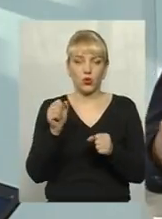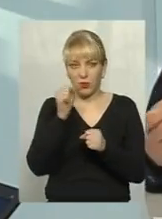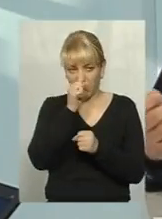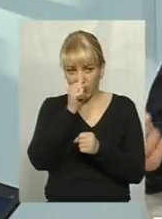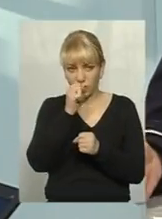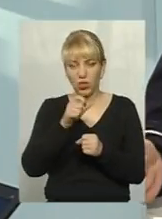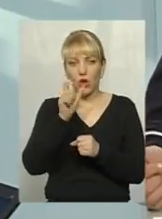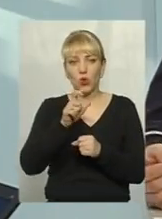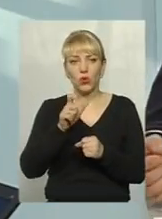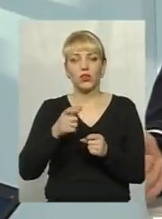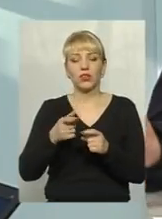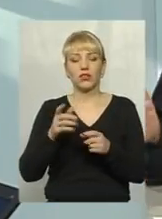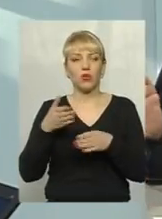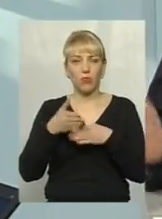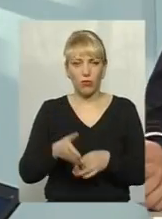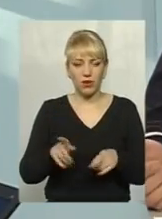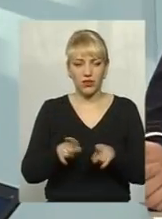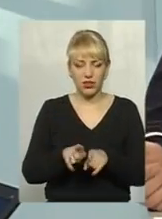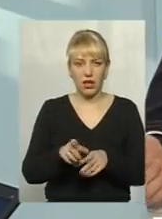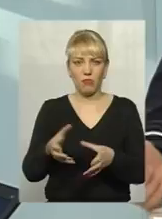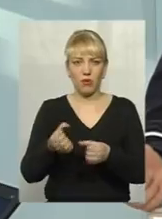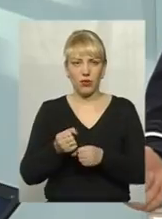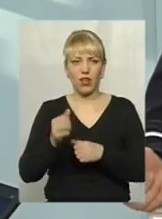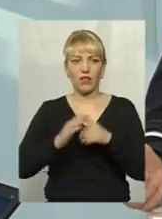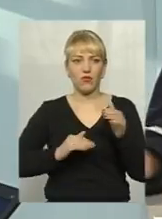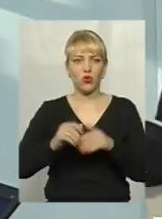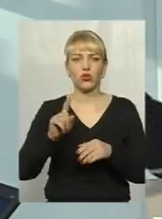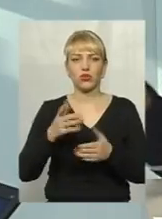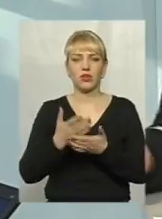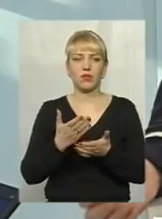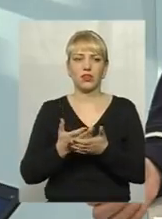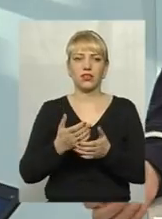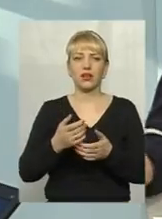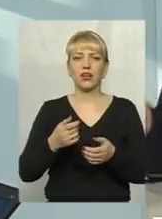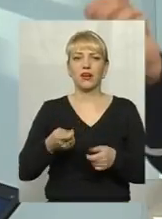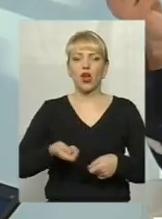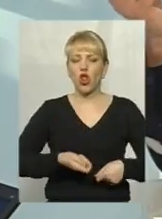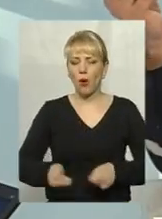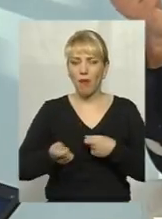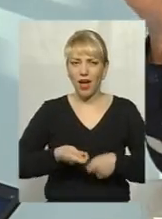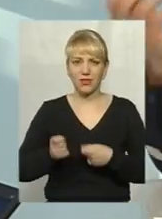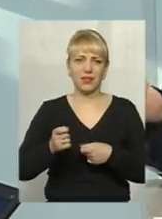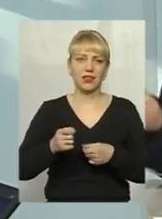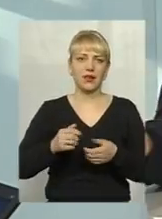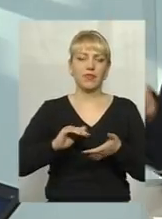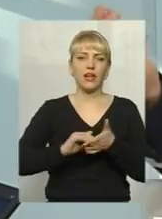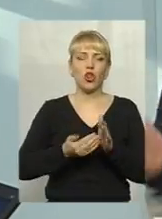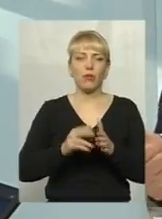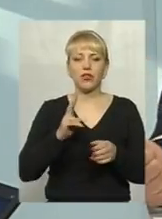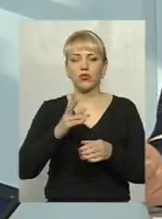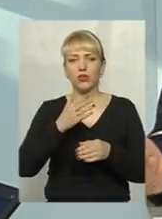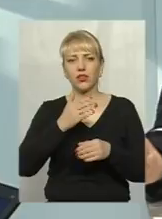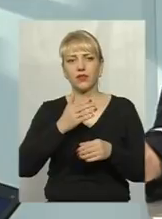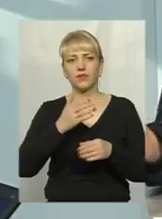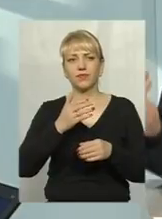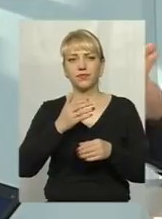Свідомі громадяни допомагали. Так само ставали, брали в руки, що було в них під руками, що брали в пожежників лопати. Брали, навіть, кого не було, руками